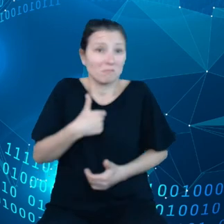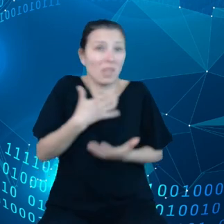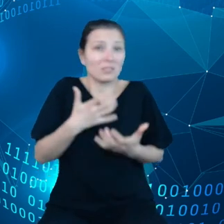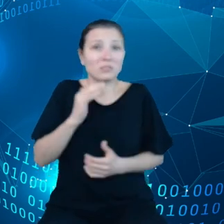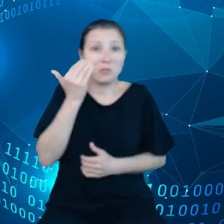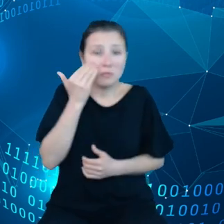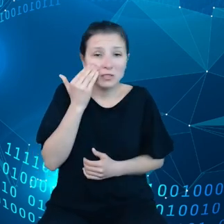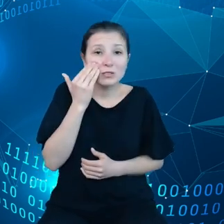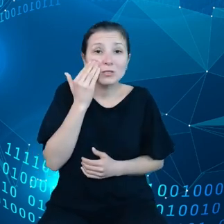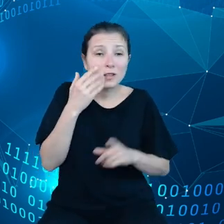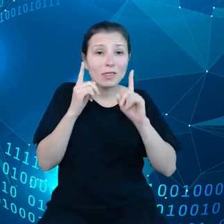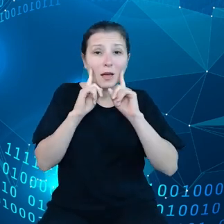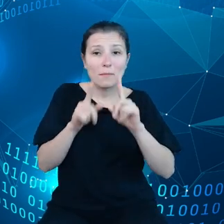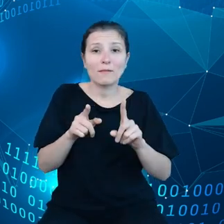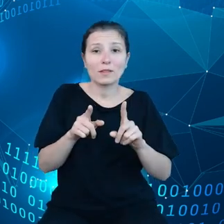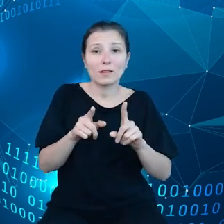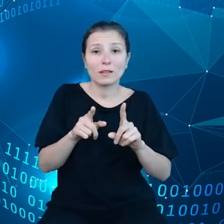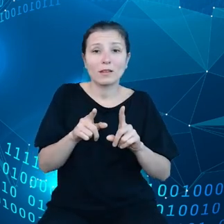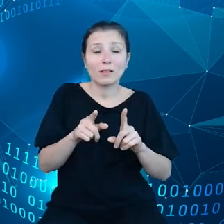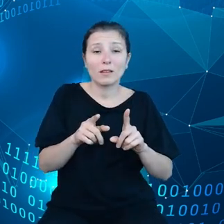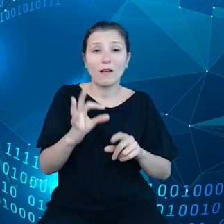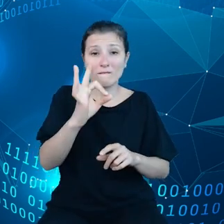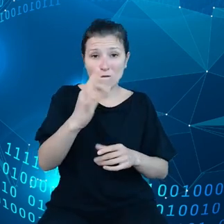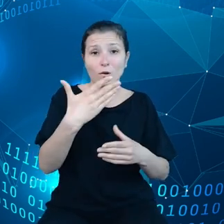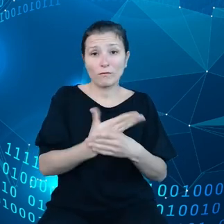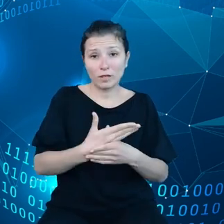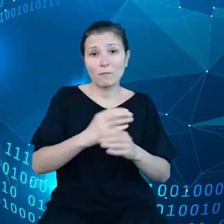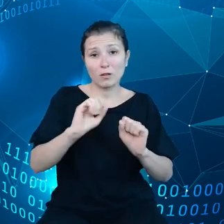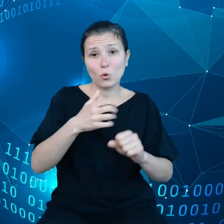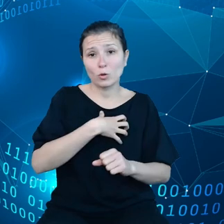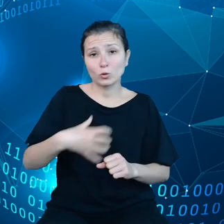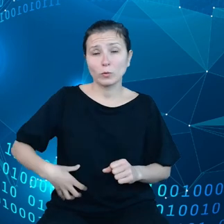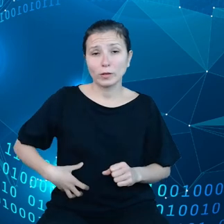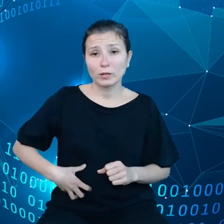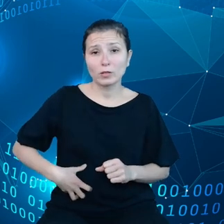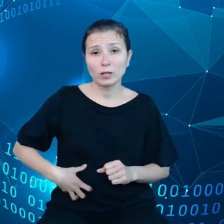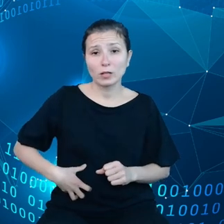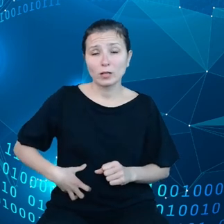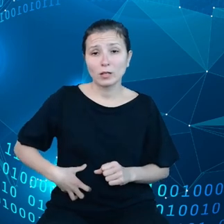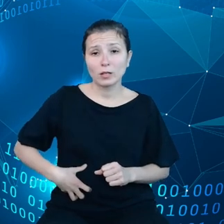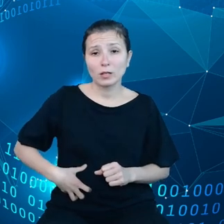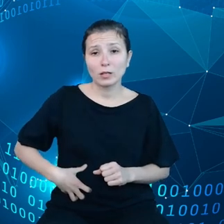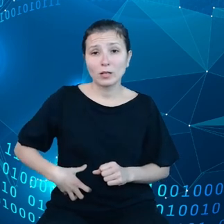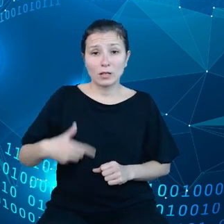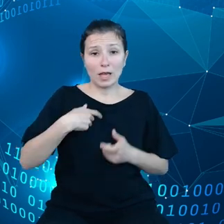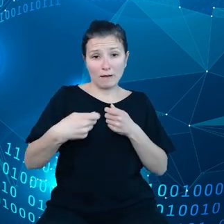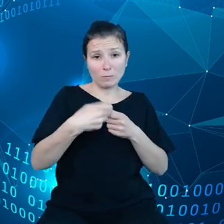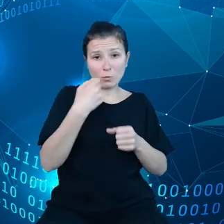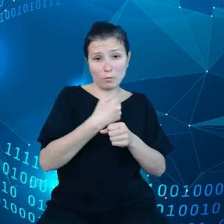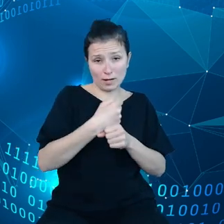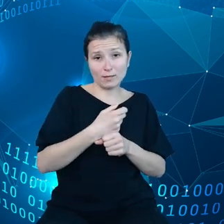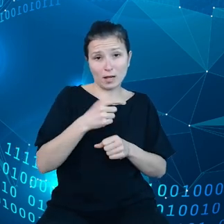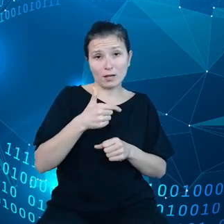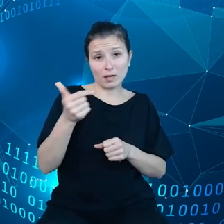rzeczywiście ta działalność gospodarcza, z którą robię jakikolwiek interes, czy to jest kupuję w